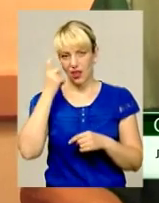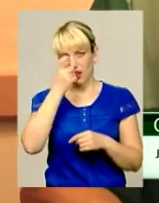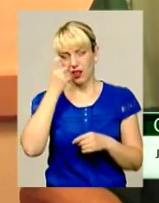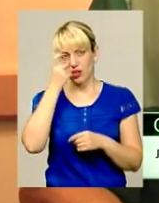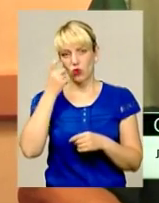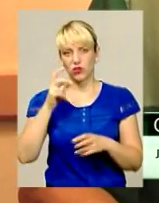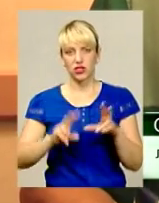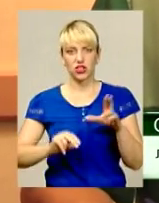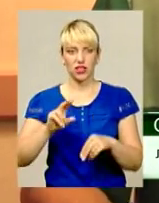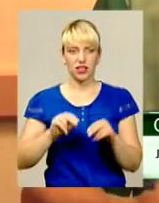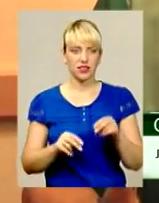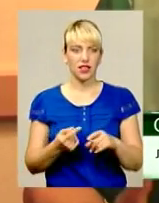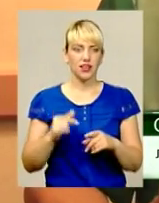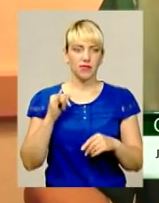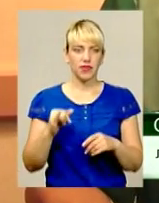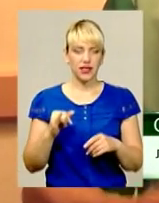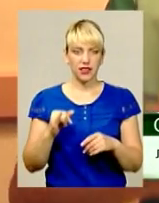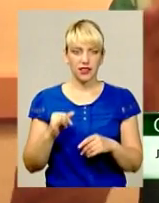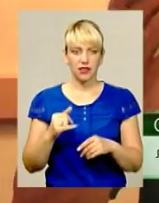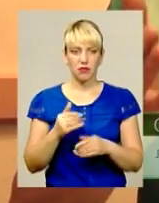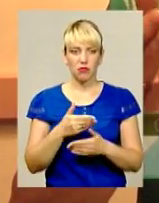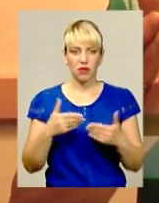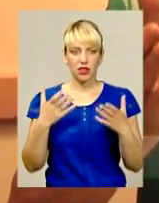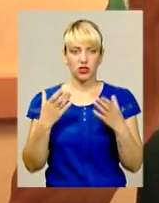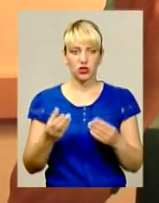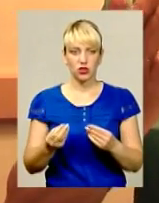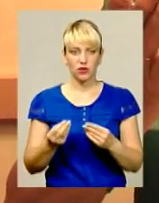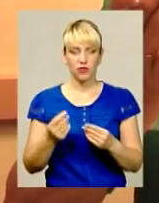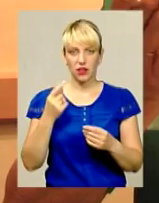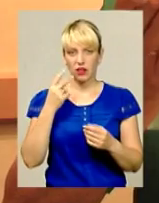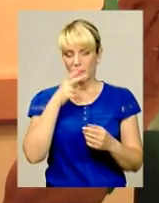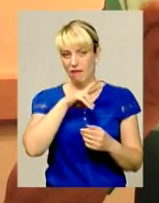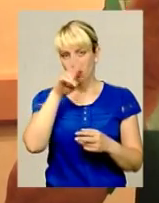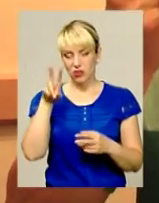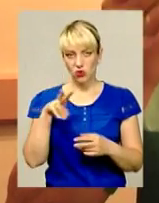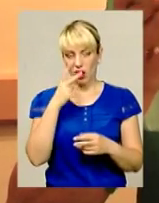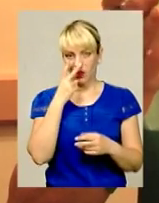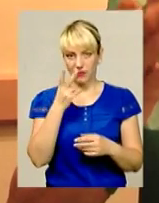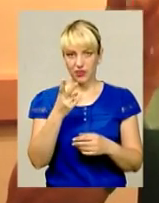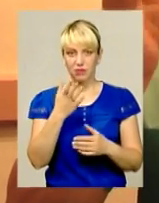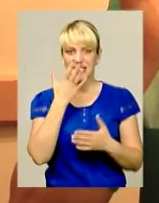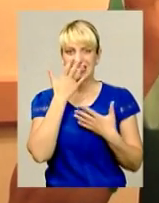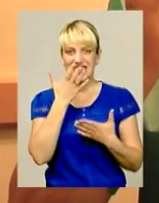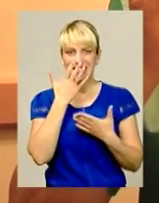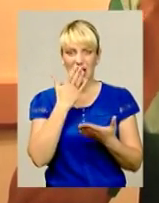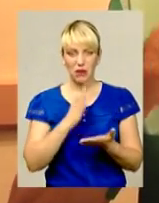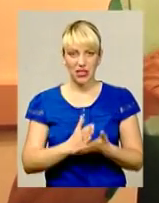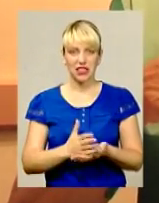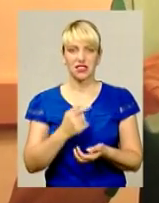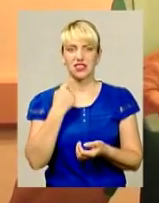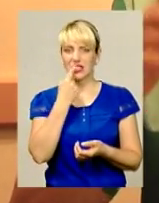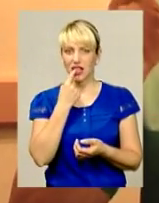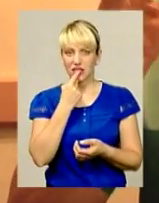'яніння вважається. Крім того, ми ще візуально проводимо запах алкоголя із рта,